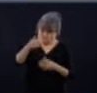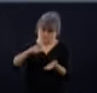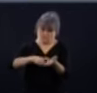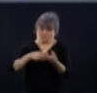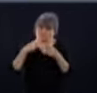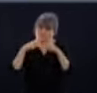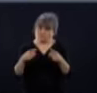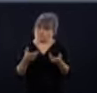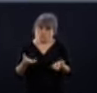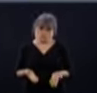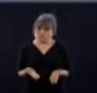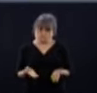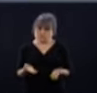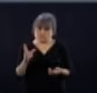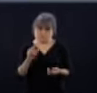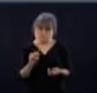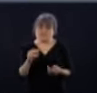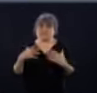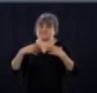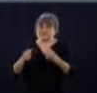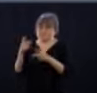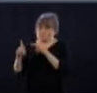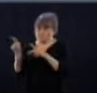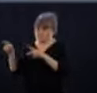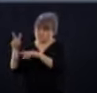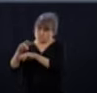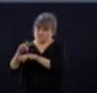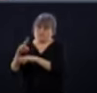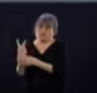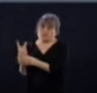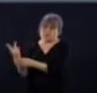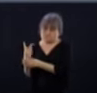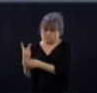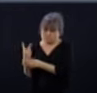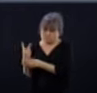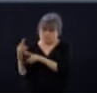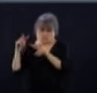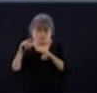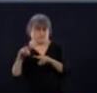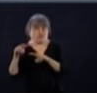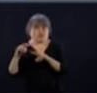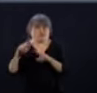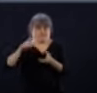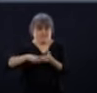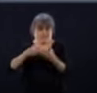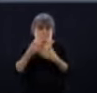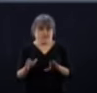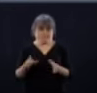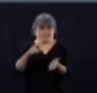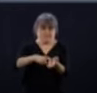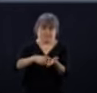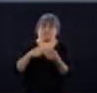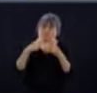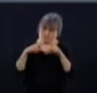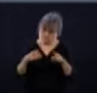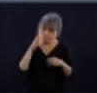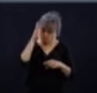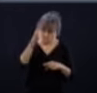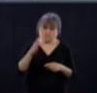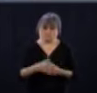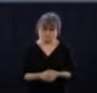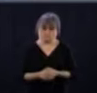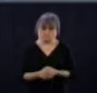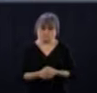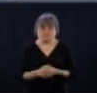santé publique, on suit tout ça de très près. Et dès qu'il nous sera possible de vous donner une date pour ces secteurs-là, nous le ferons. L'idée, c'est